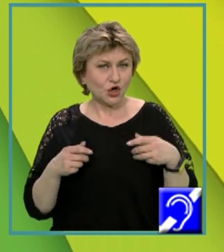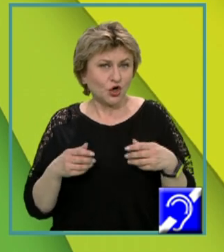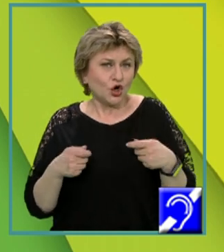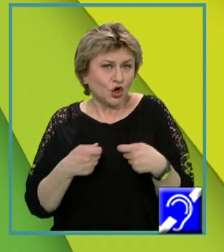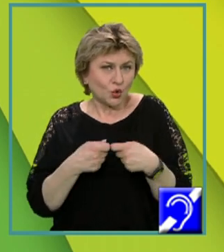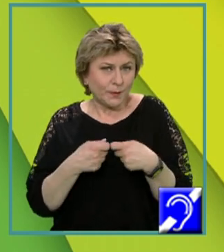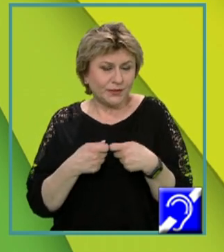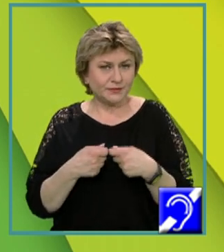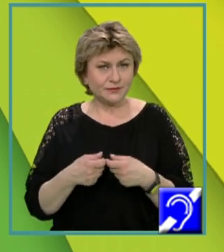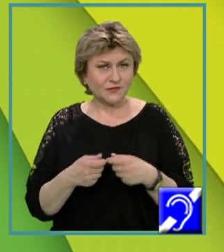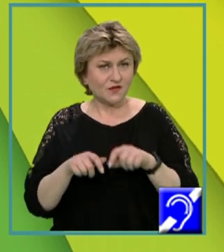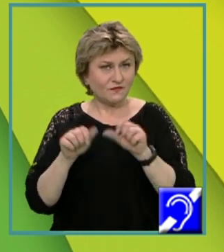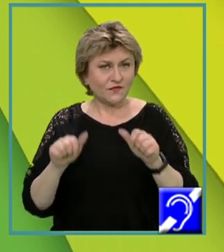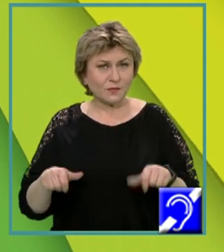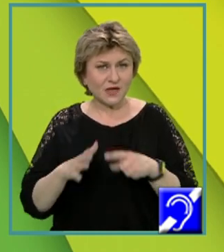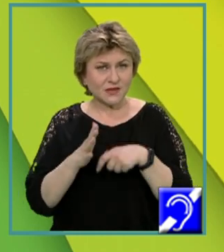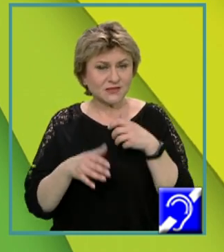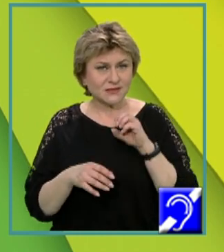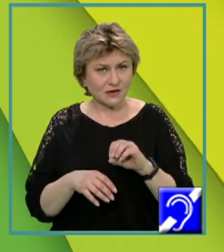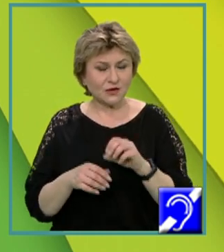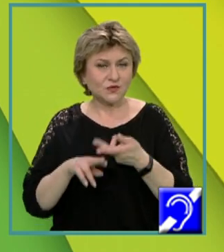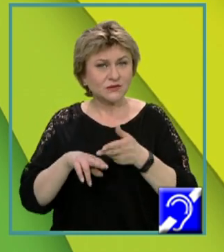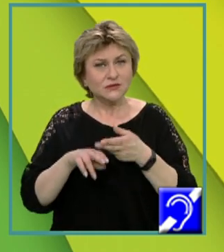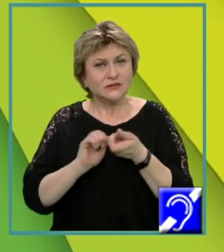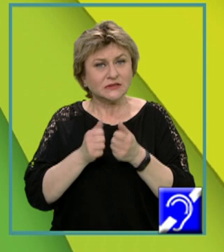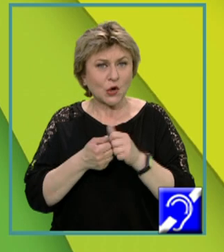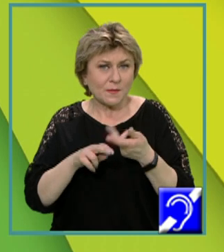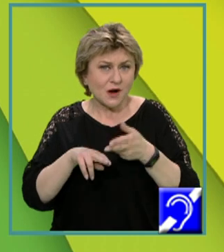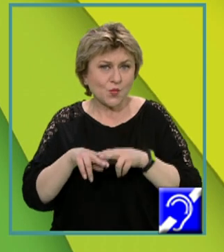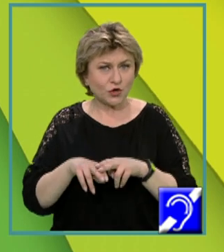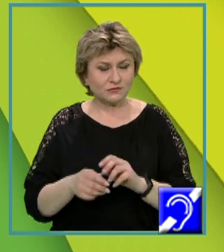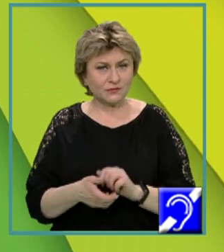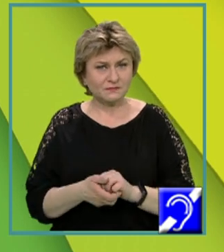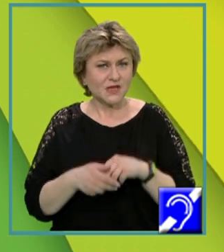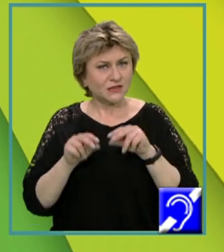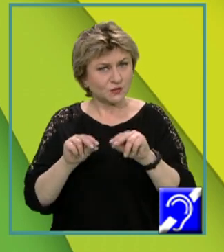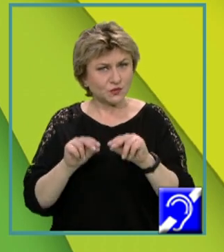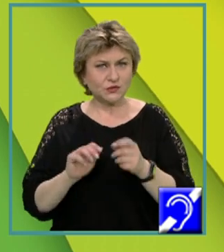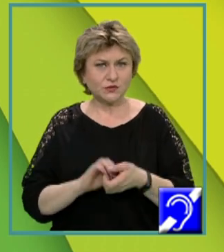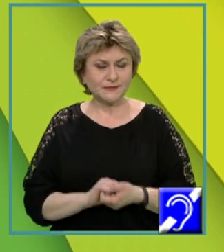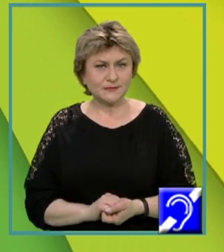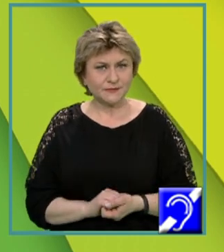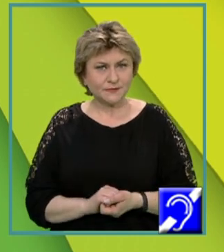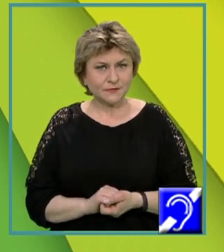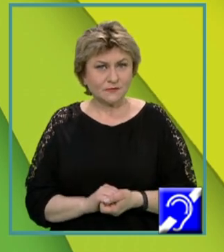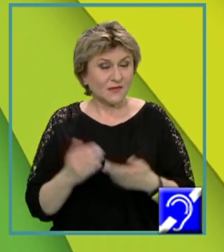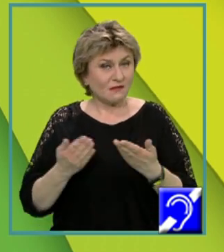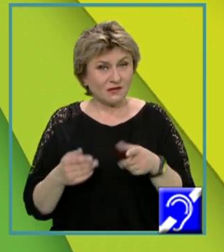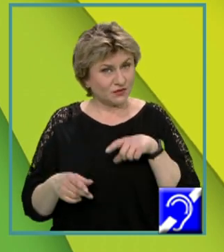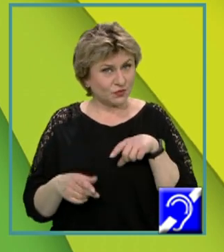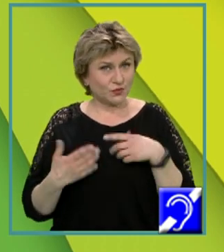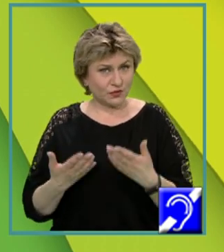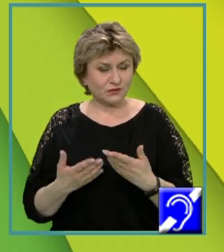format din zero sau mai multe instrucțiuni care sunt